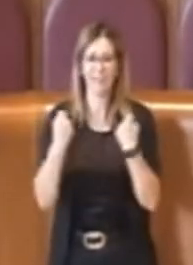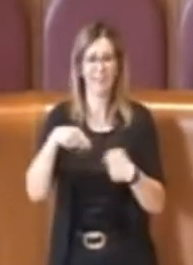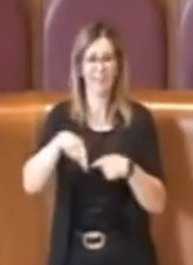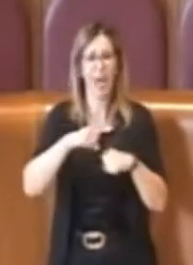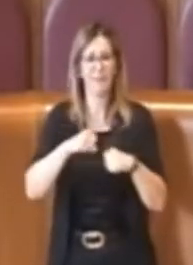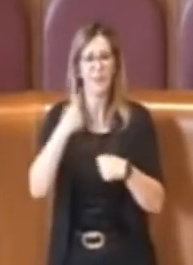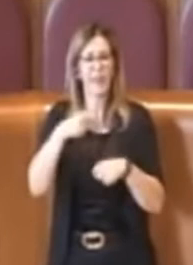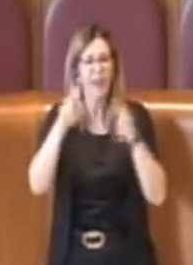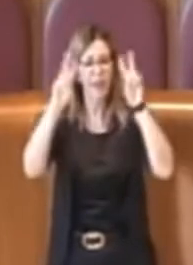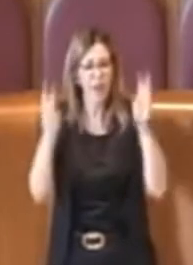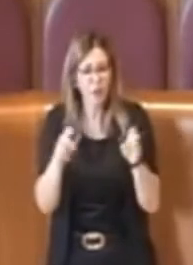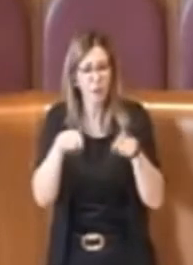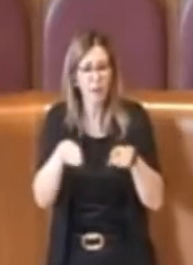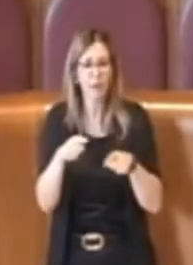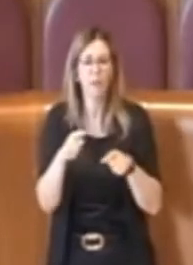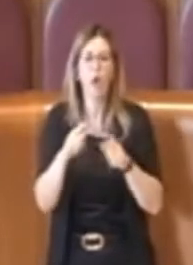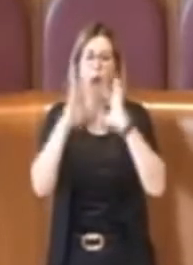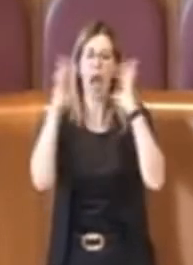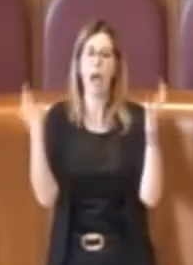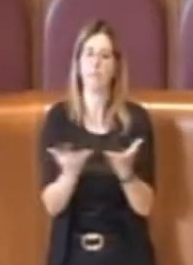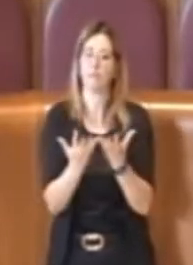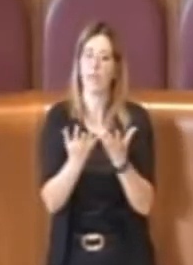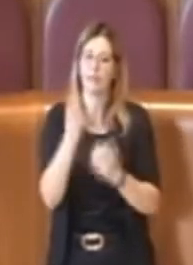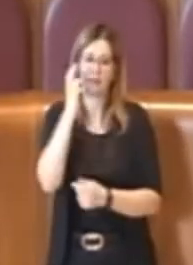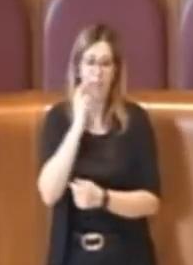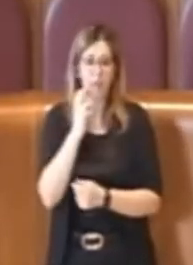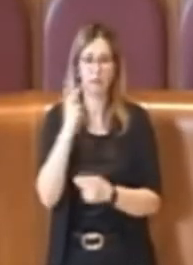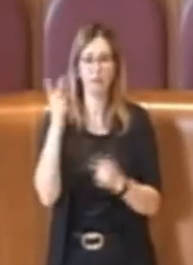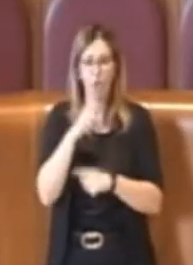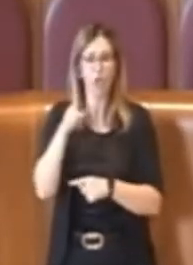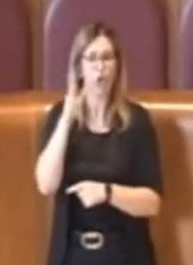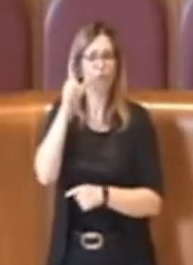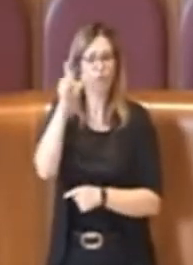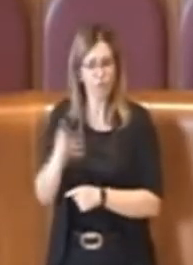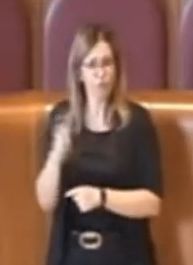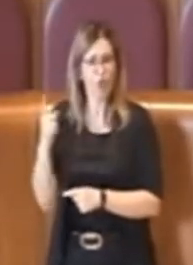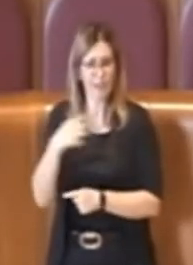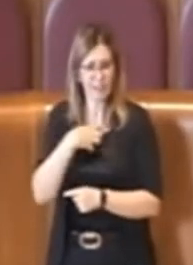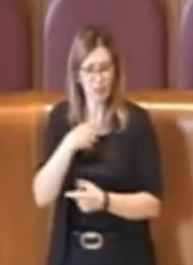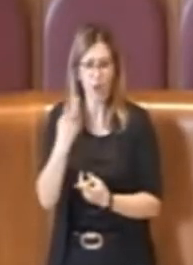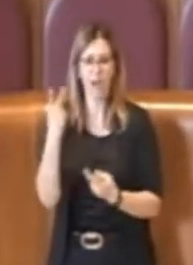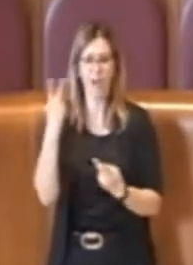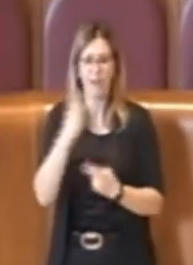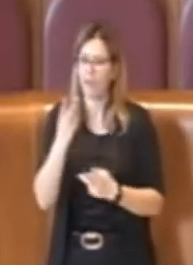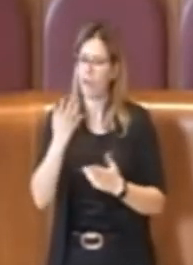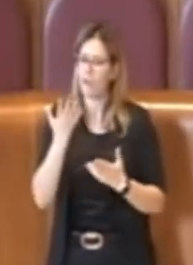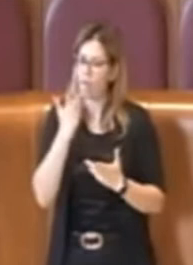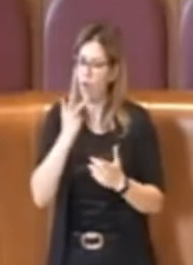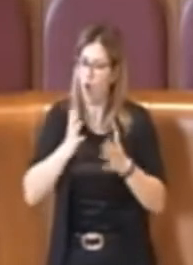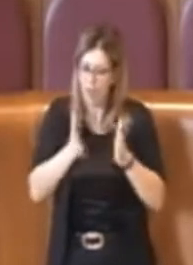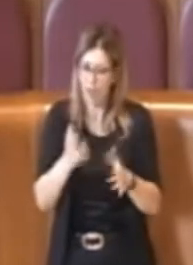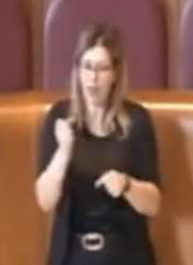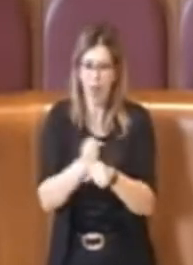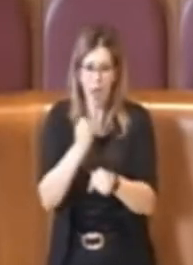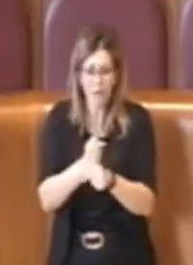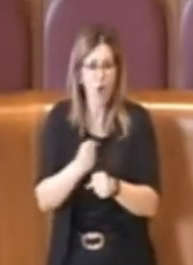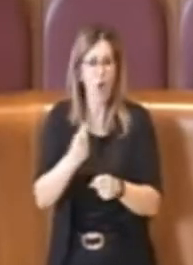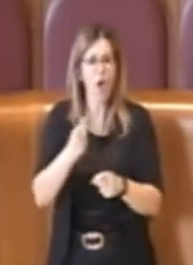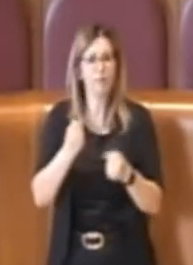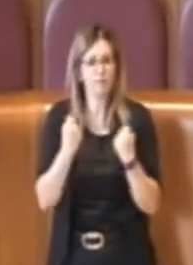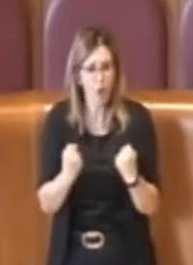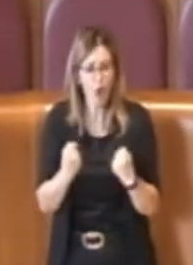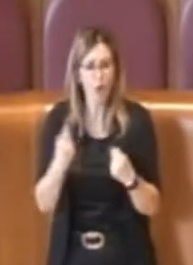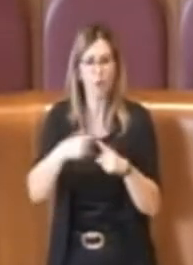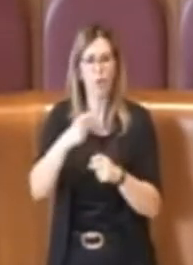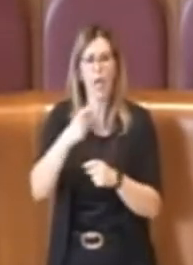ambientali. Devo dire una donna con grande voglia, con grande tenacia e con le idee chiare sulle varie questioni della